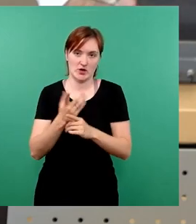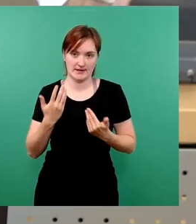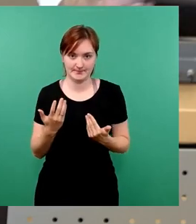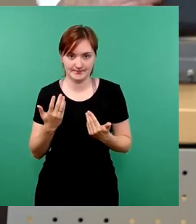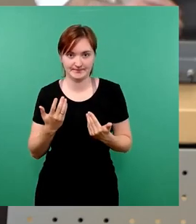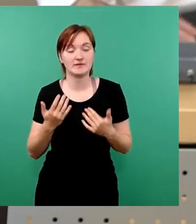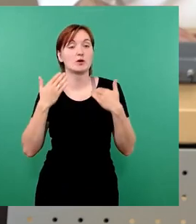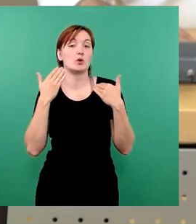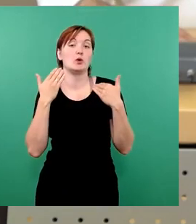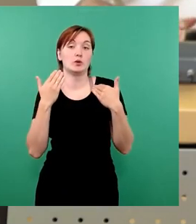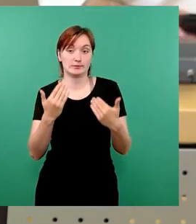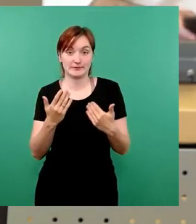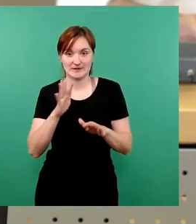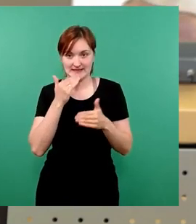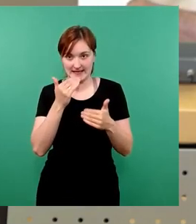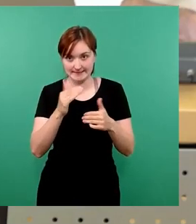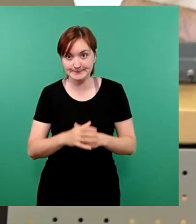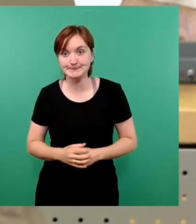von Seiten der Verwaltung. Vielen Dank.